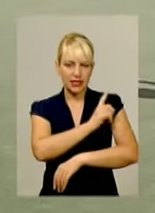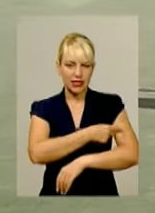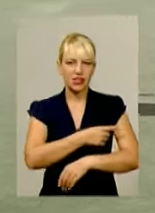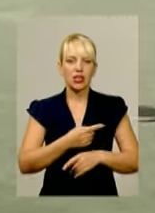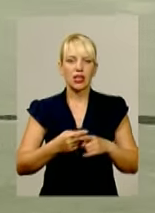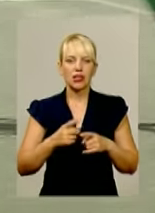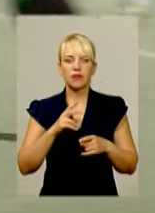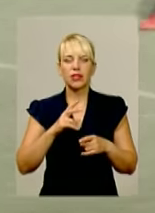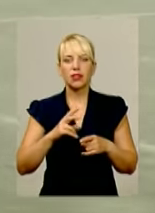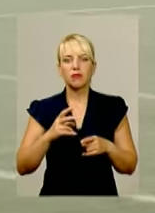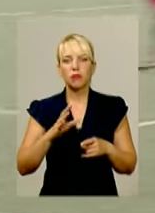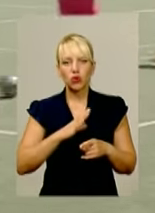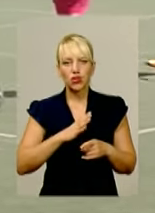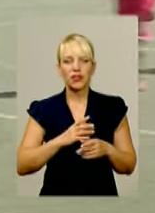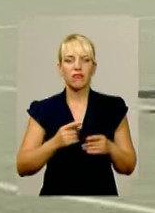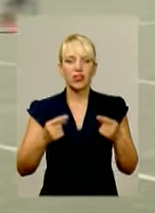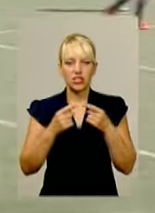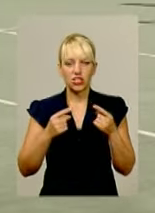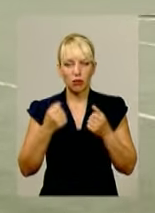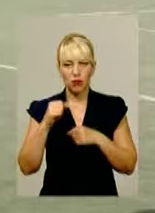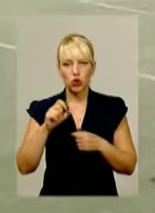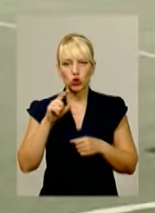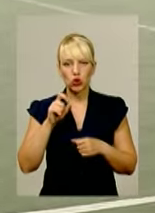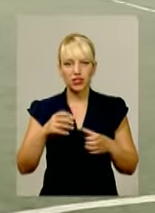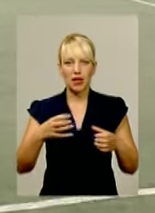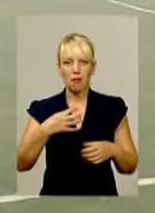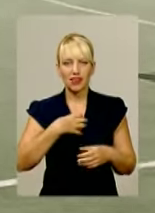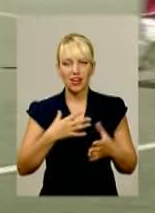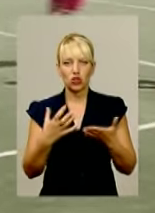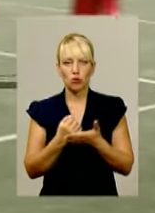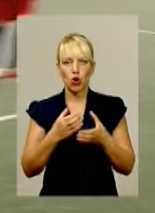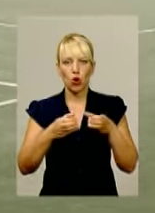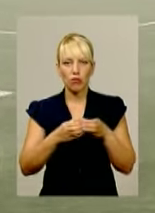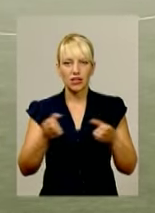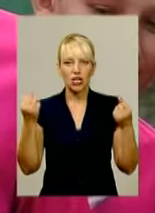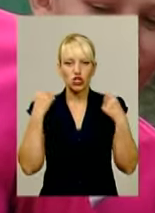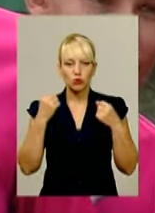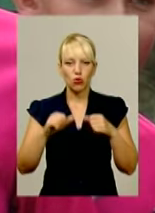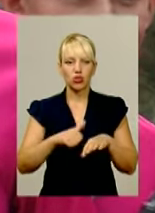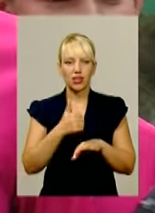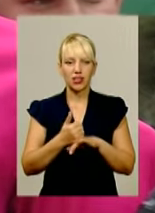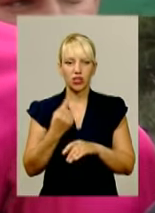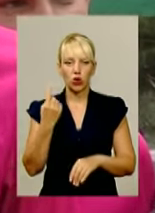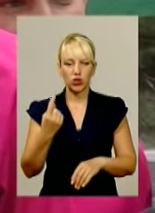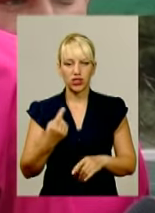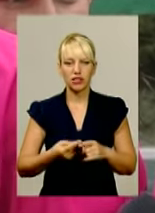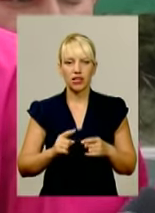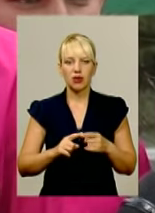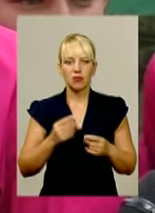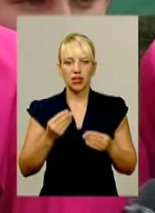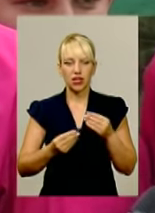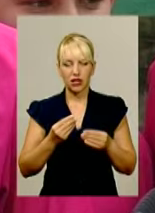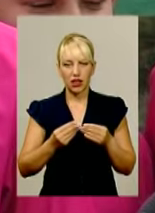годиться у змаганнях, були визначені переможці. Золоті медалі турніру здобула команда «Спортлідер-1». Ми все літо грали на преміям лігу,